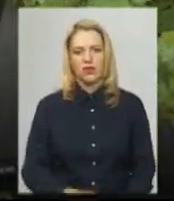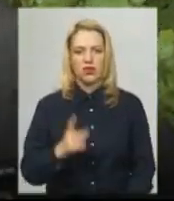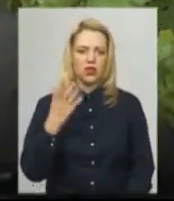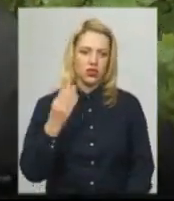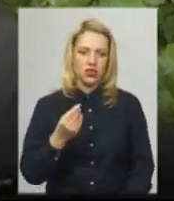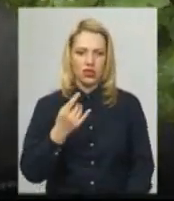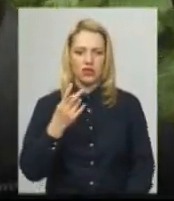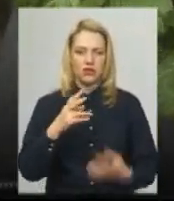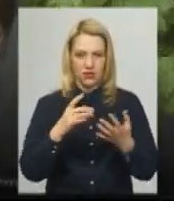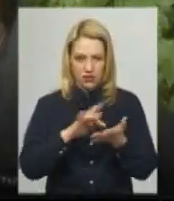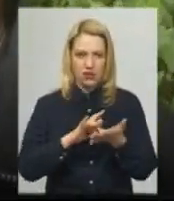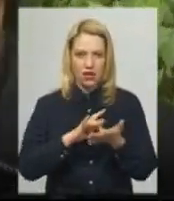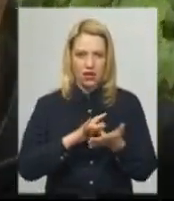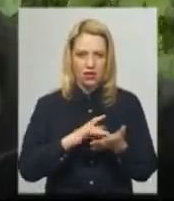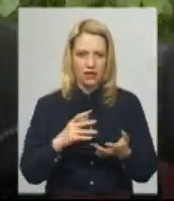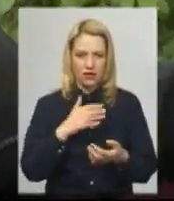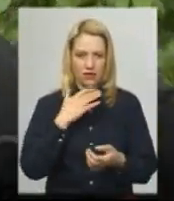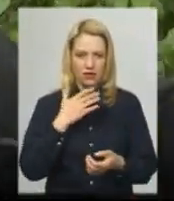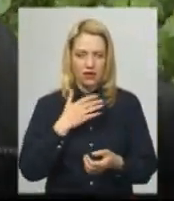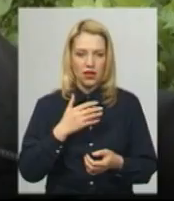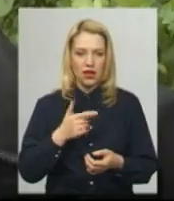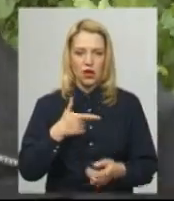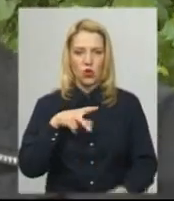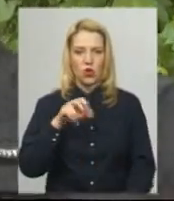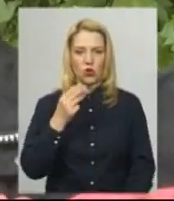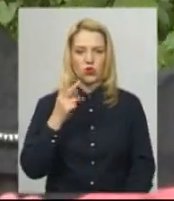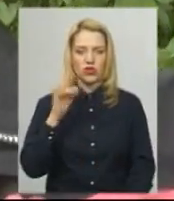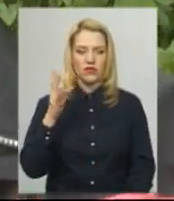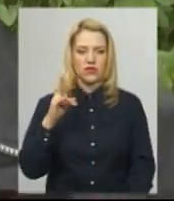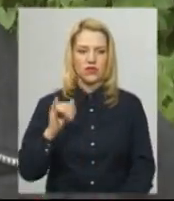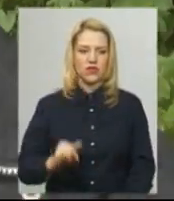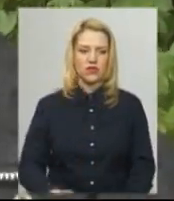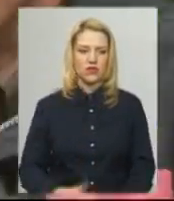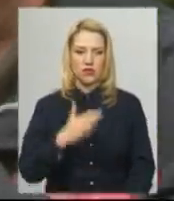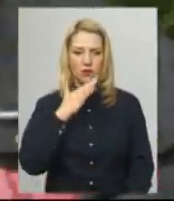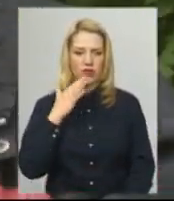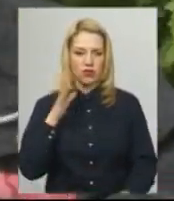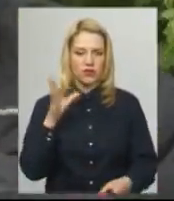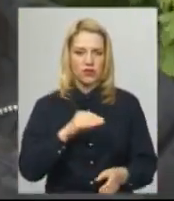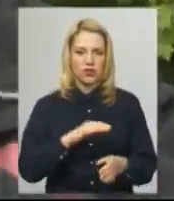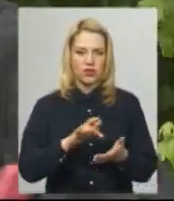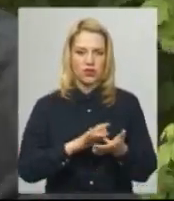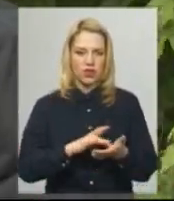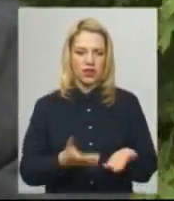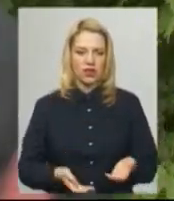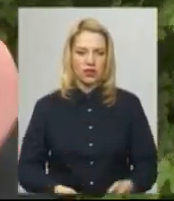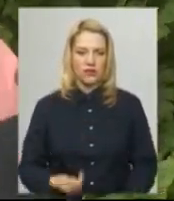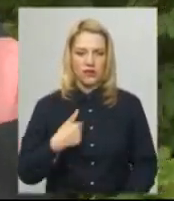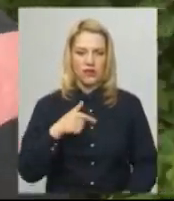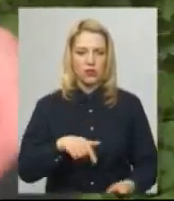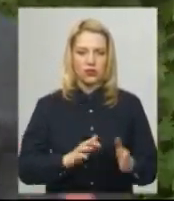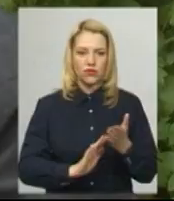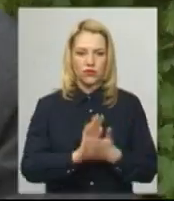кіної сім'ї немає в Солопківцях. А в Глушківцях далі будуть самі цігани. Бо я тут всі в селі вірюся.